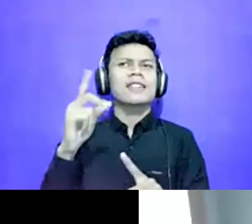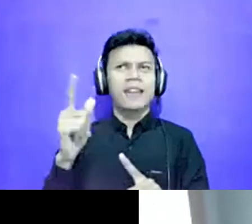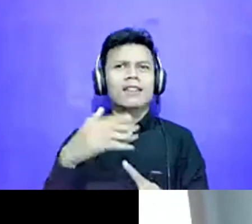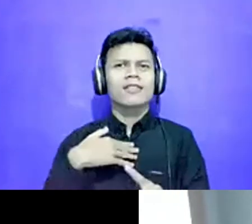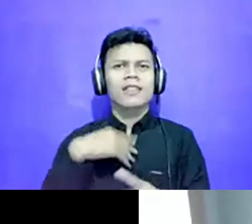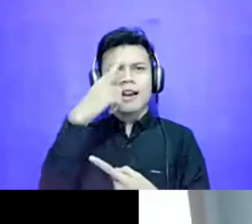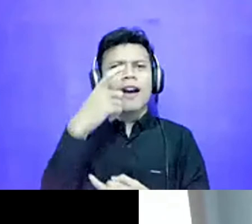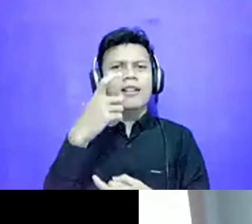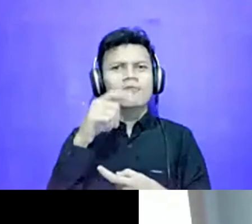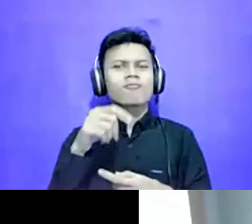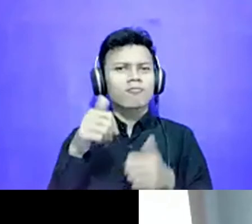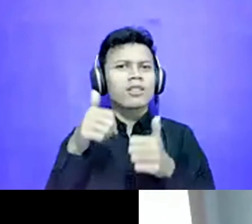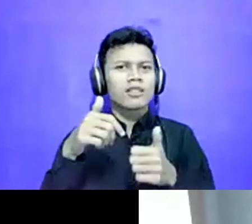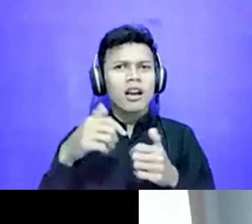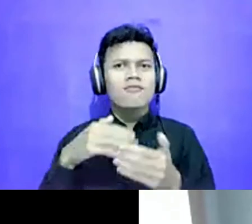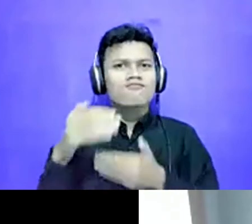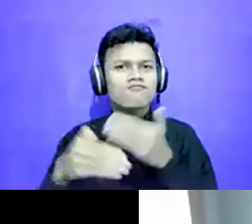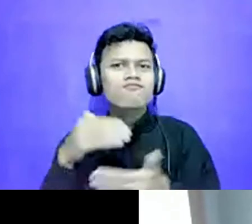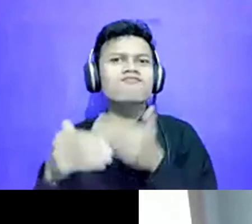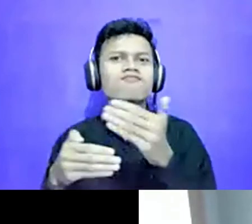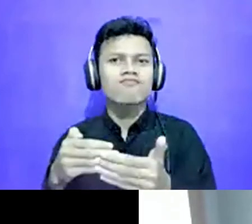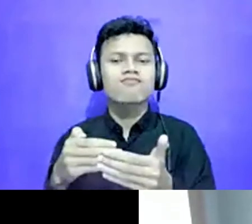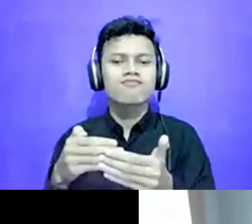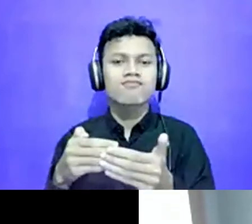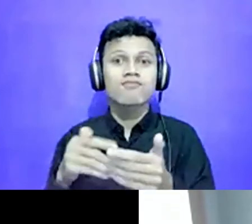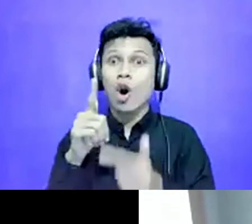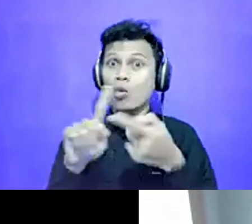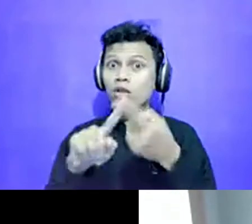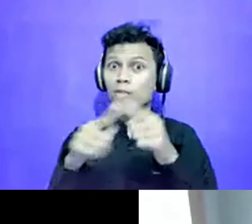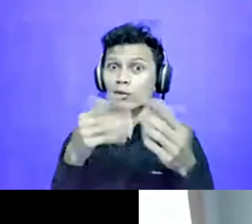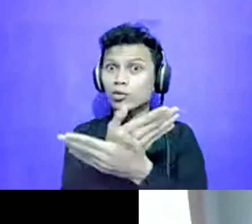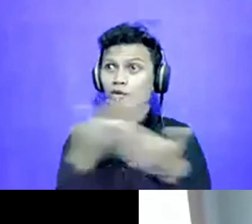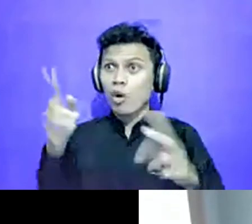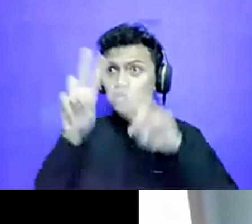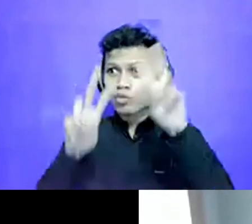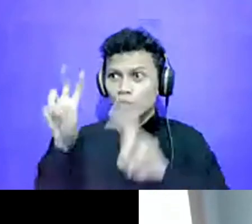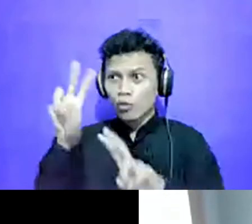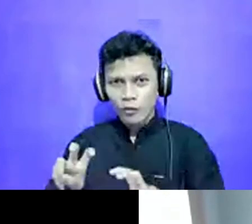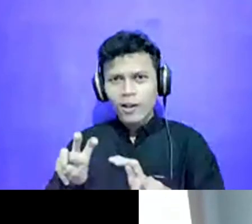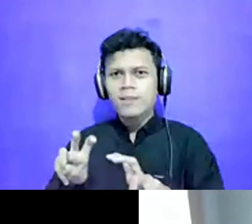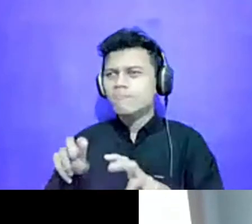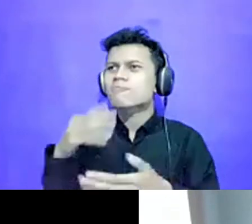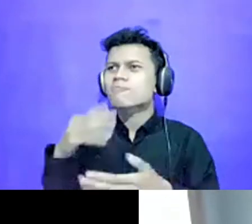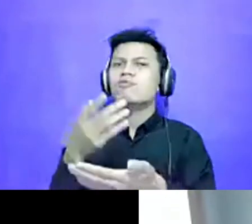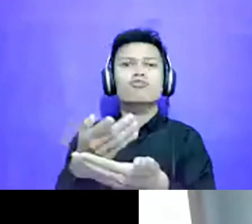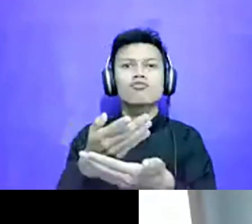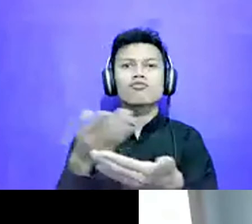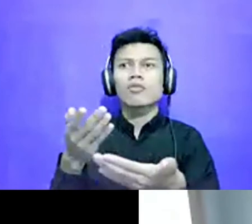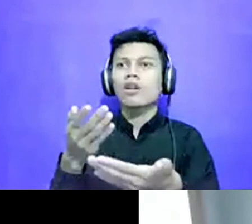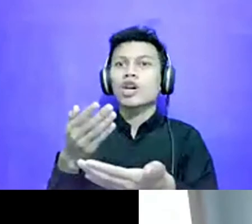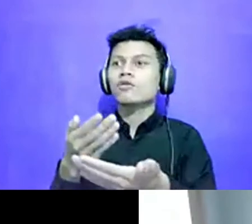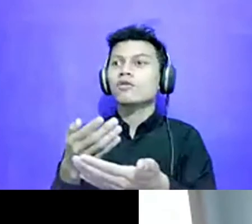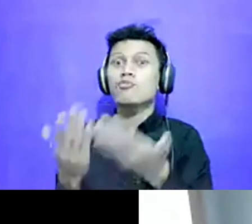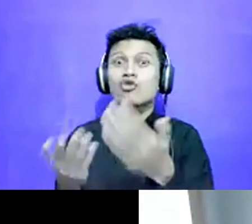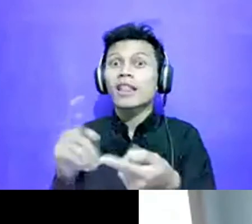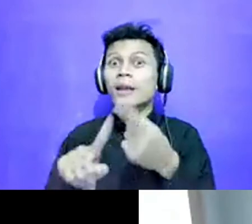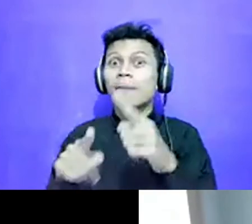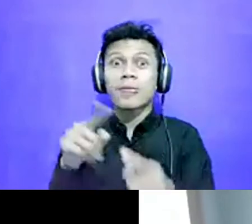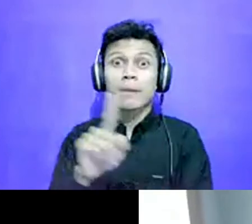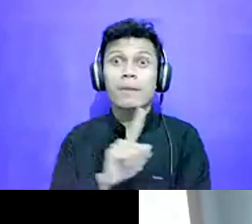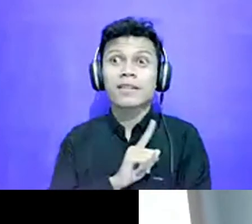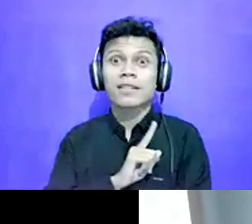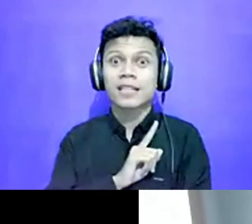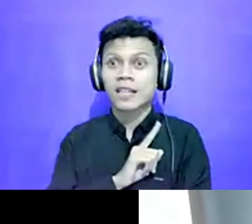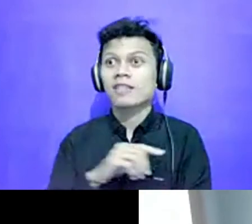disabilitas yang kalau teman-teman bikin survei, minta aja teman-teman sendiri itu untuk mengisi surveinya. Bisa